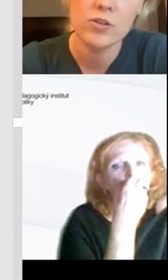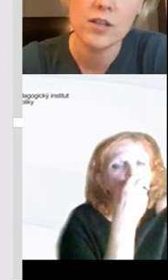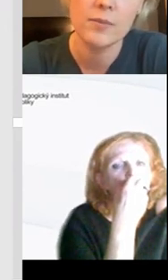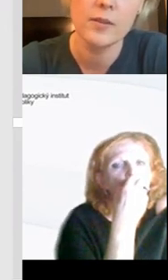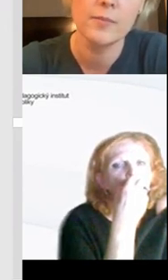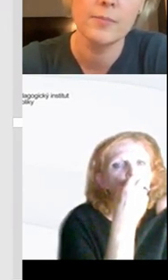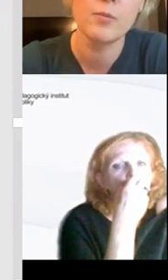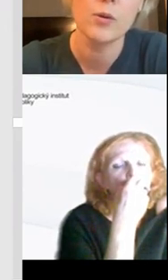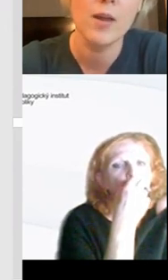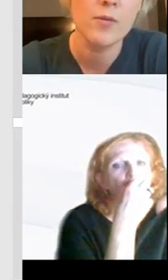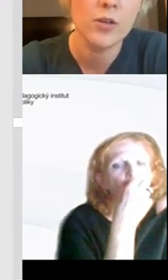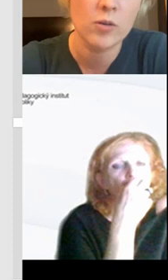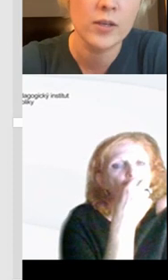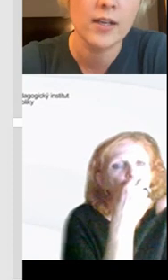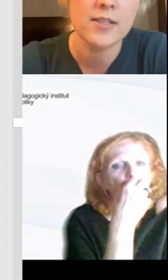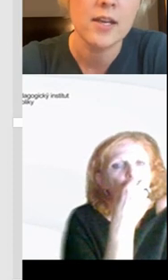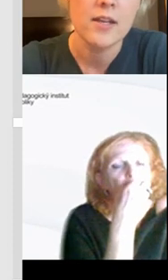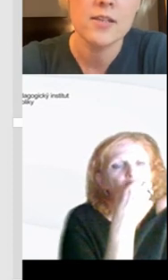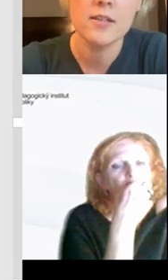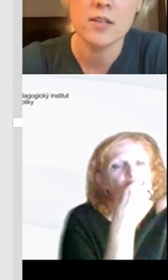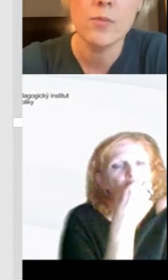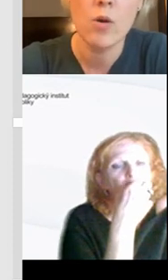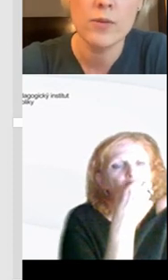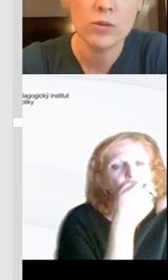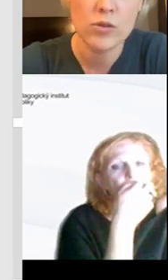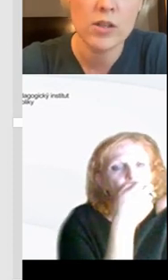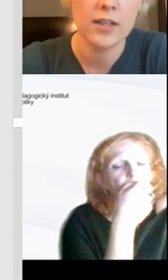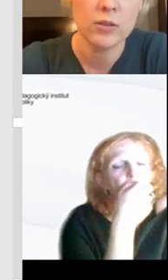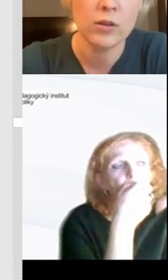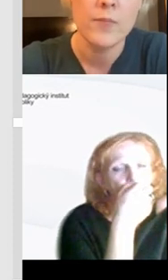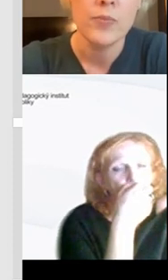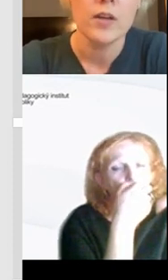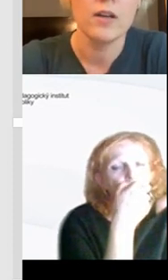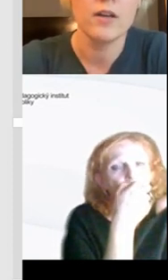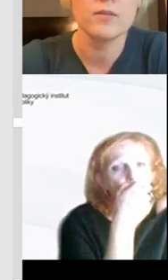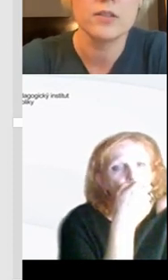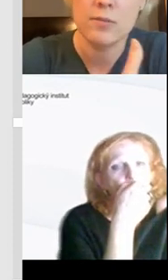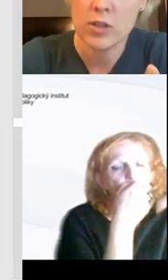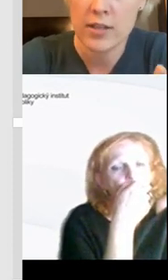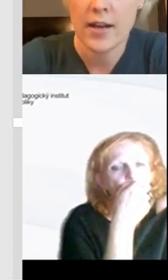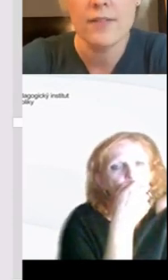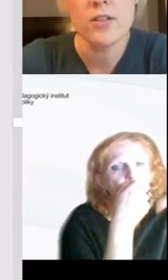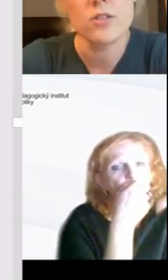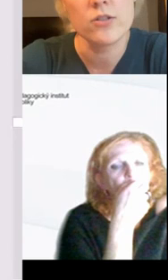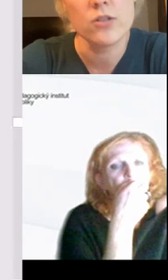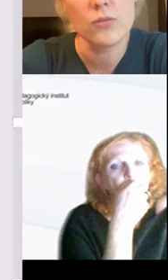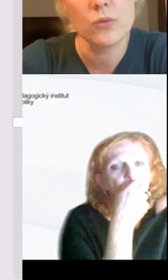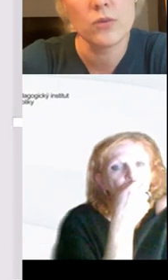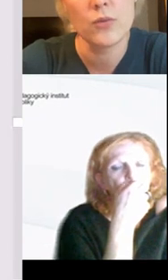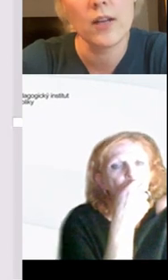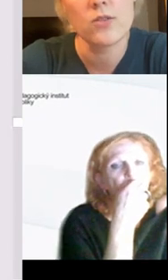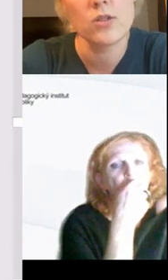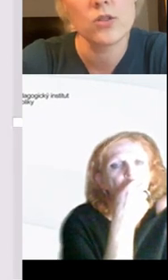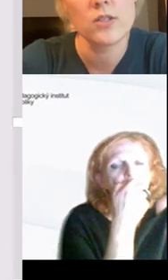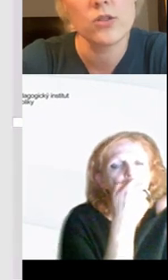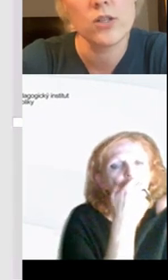komunikačních nebo problémových komunikací si ty děti mohou vyskoušet takto, s tím, že se nahrávají, že slyší